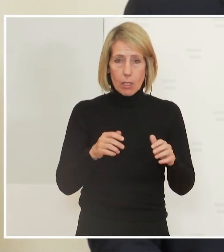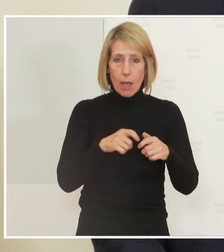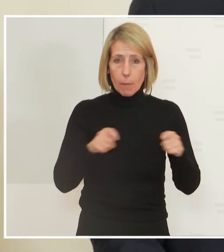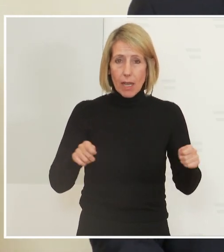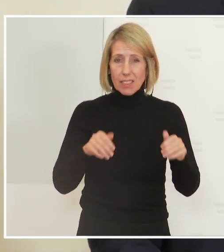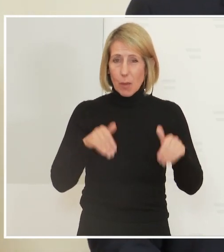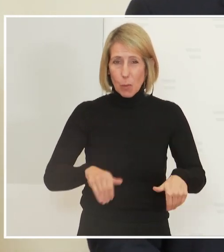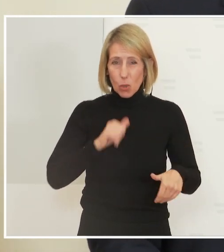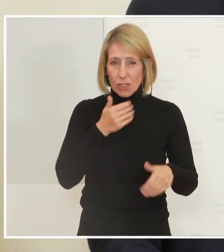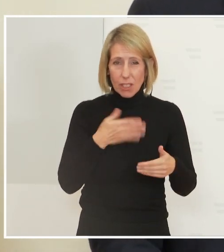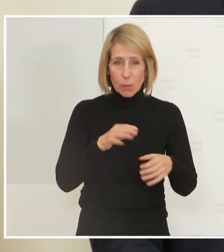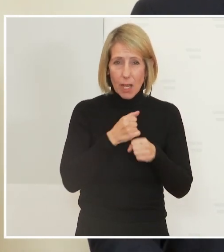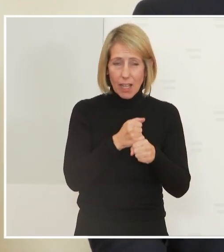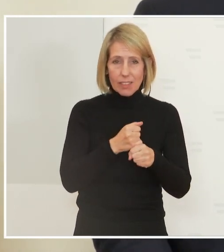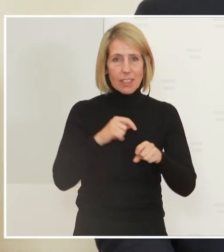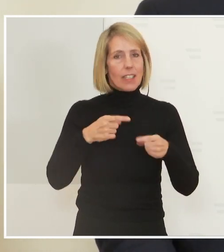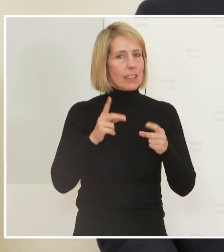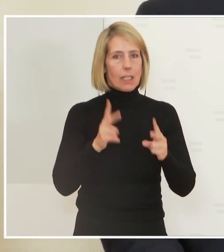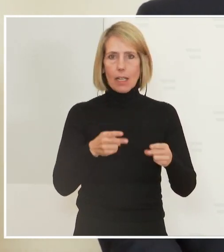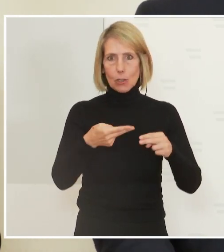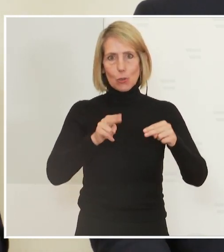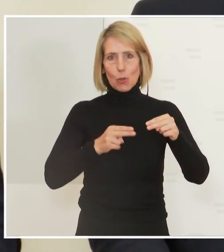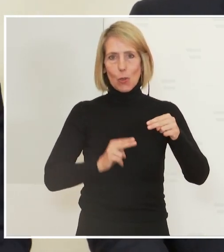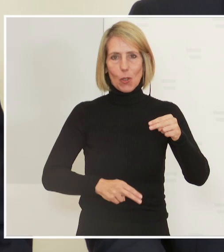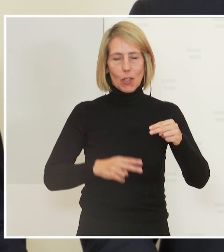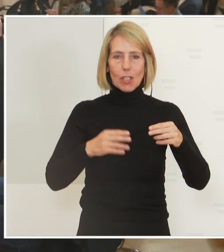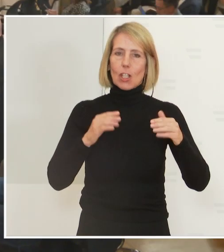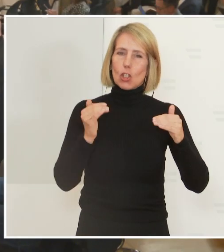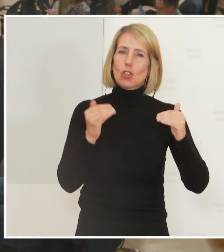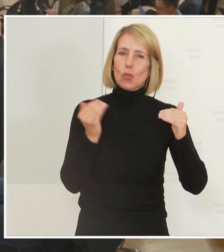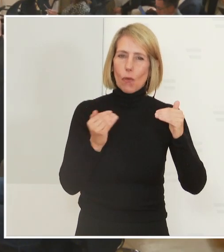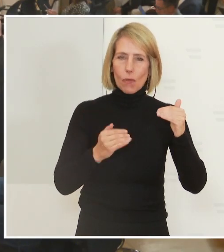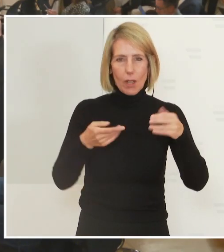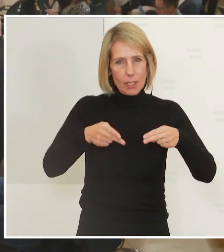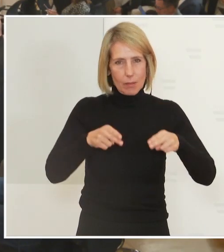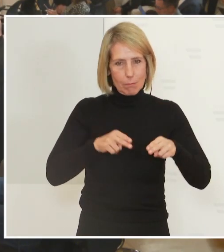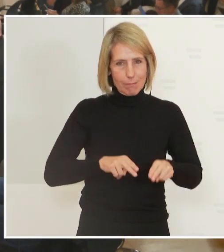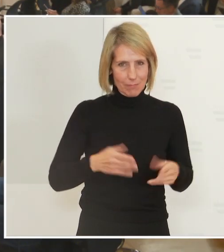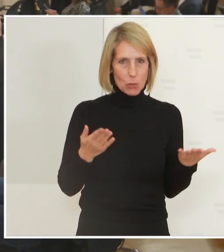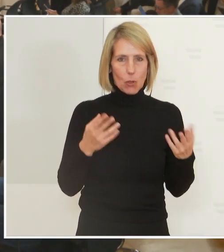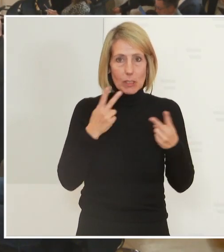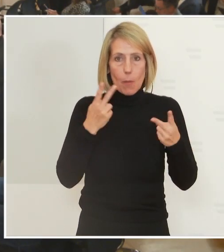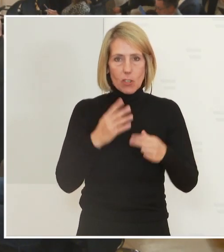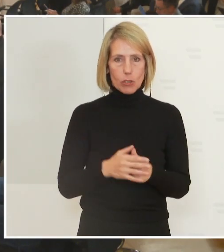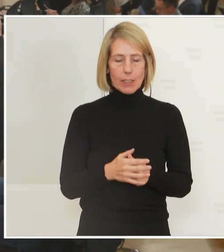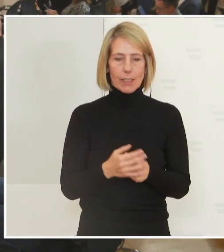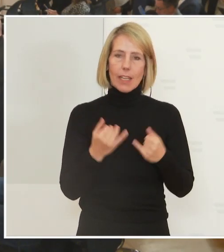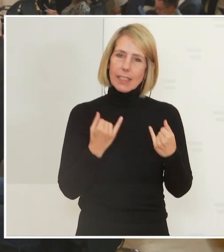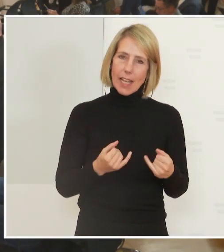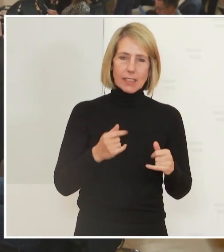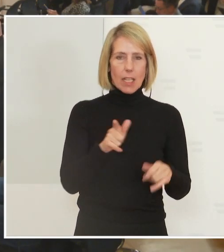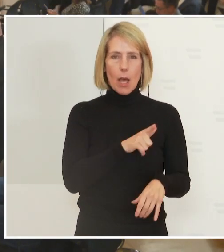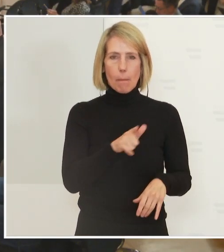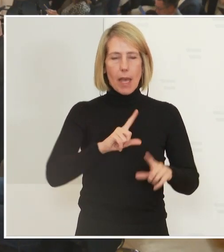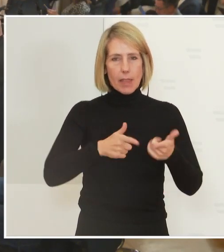notwendig ist. Der Stufenplan funktioniert in beide Richtungen. Gut, an dieser Stelle möchte ich mich von den beiden Landeshauptmännern